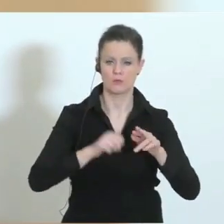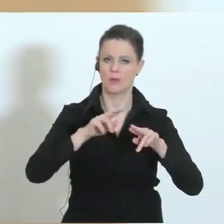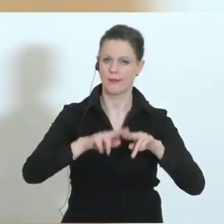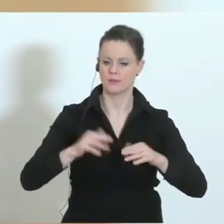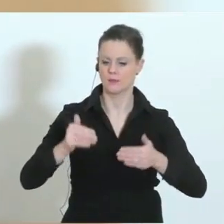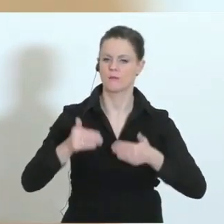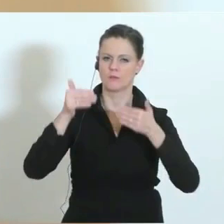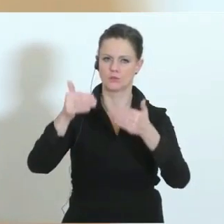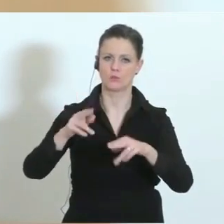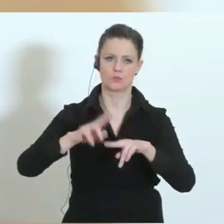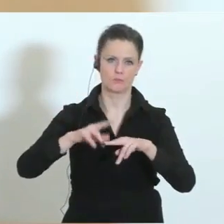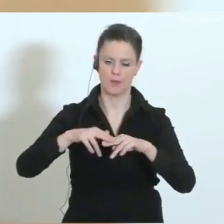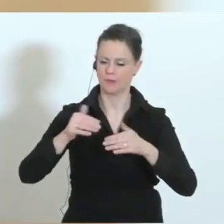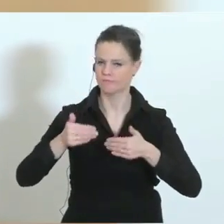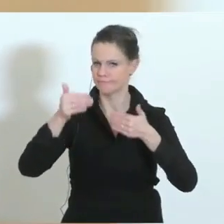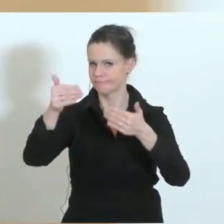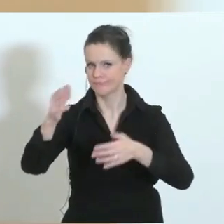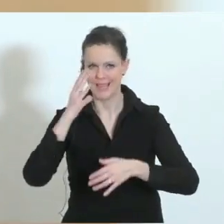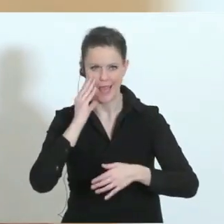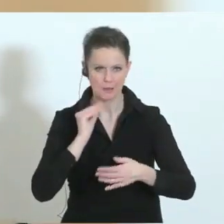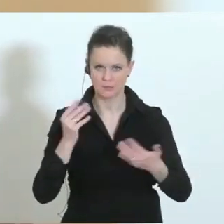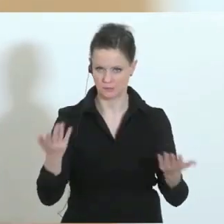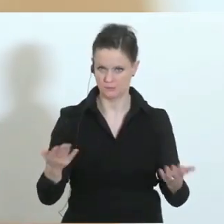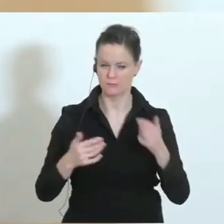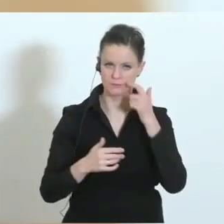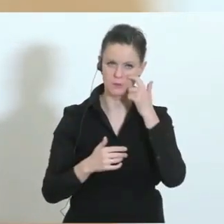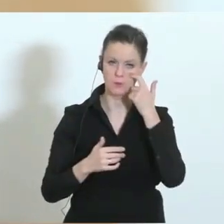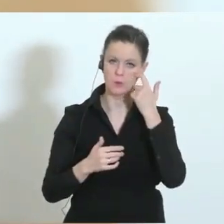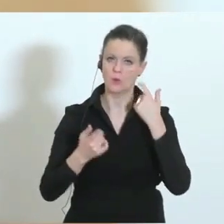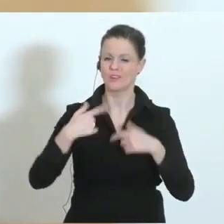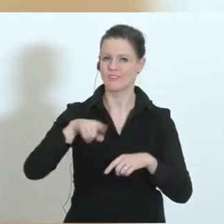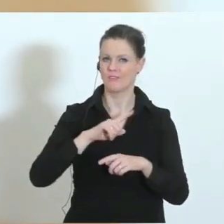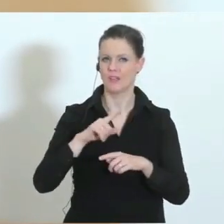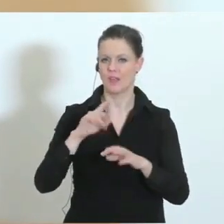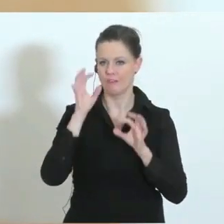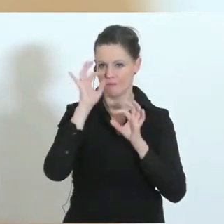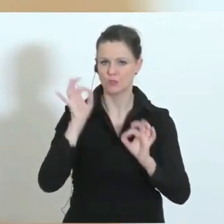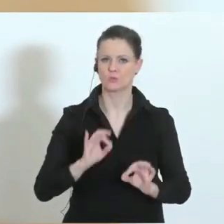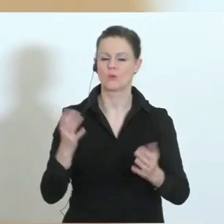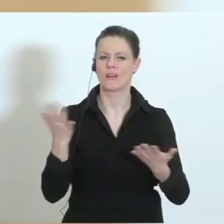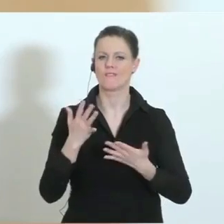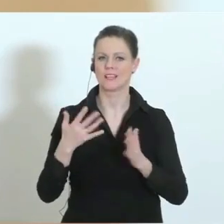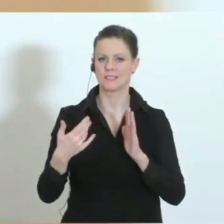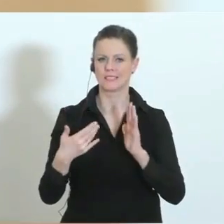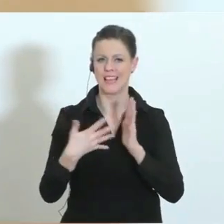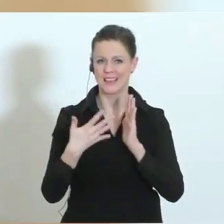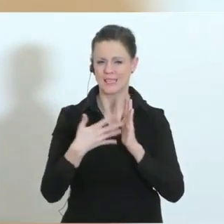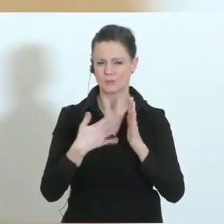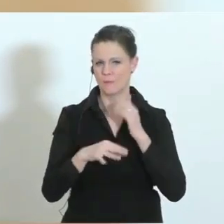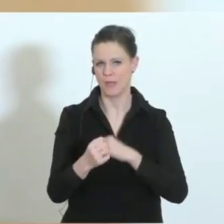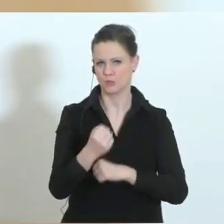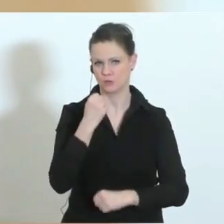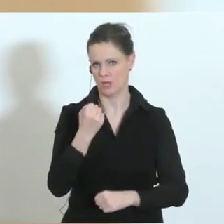auf später, auf den Herbst. Und wir versuchen, die Testungen zu verstärken in diesem Bereich. Aber natürlich,